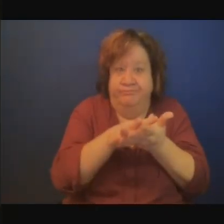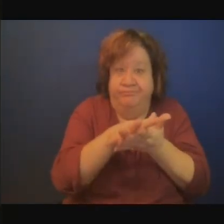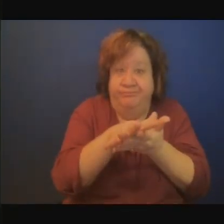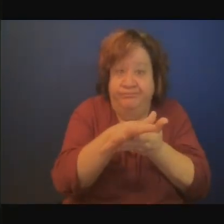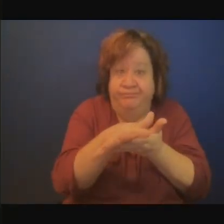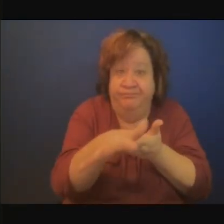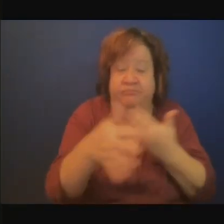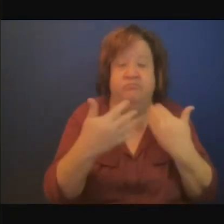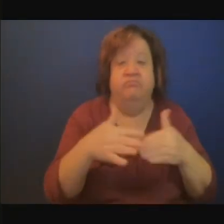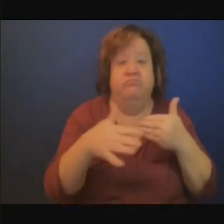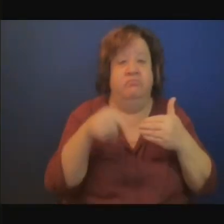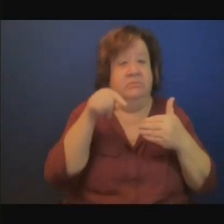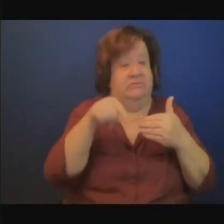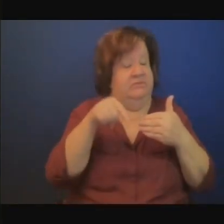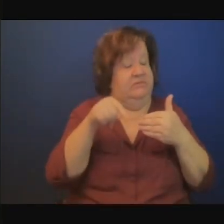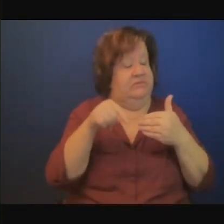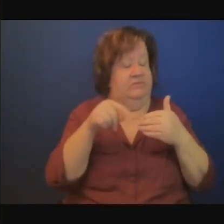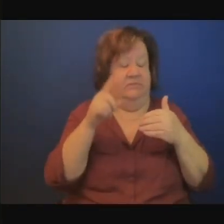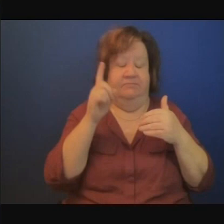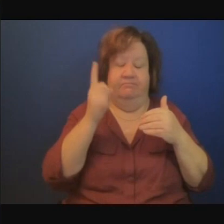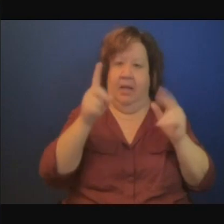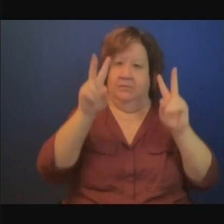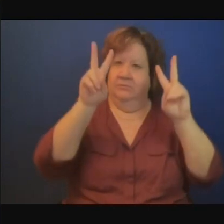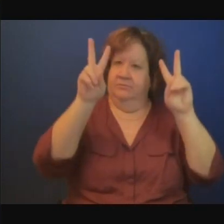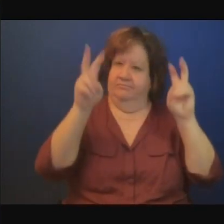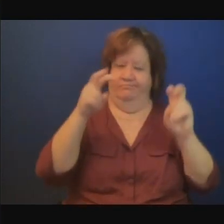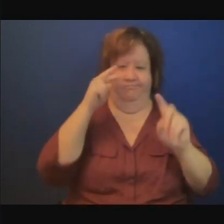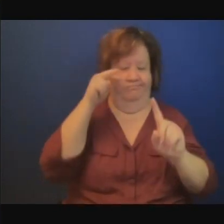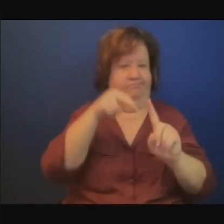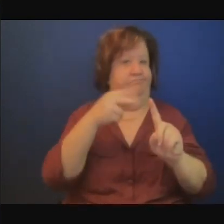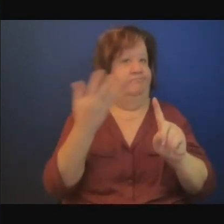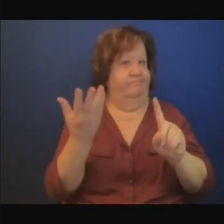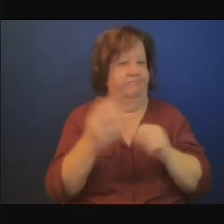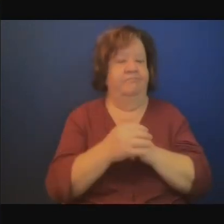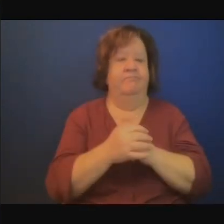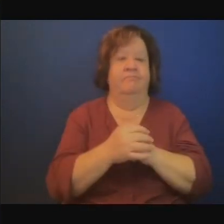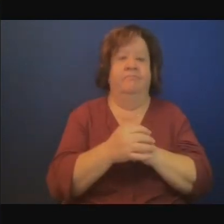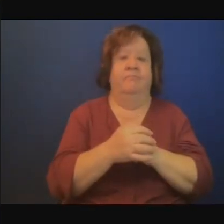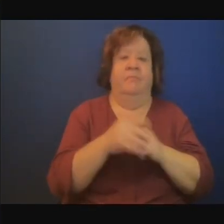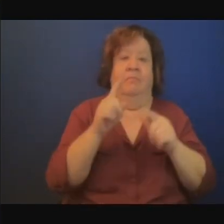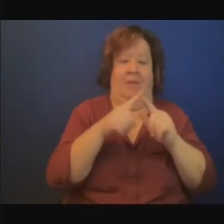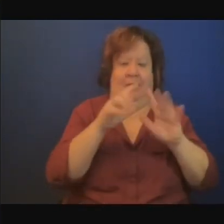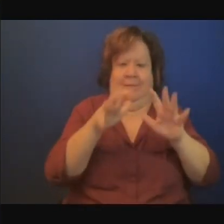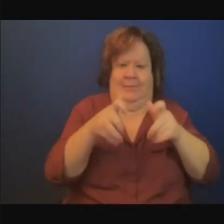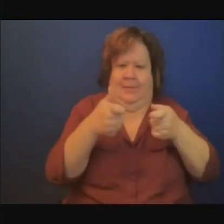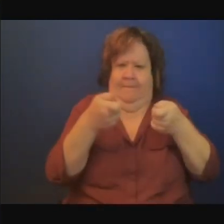en vue de réaliser la feuille de route pour les contributions déterminées au niveau national.